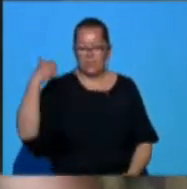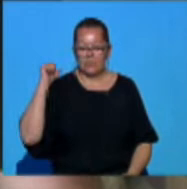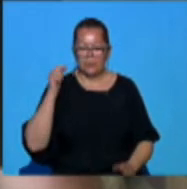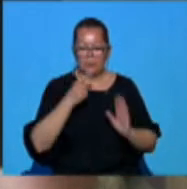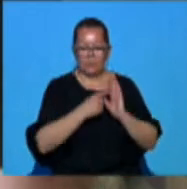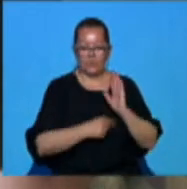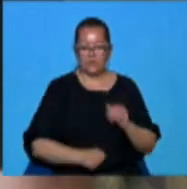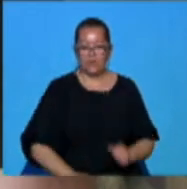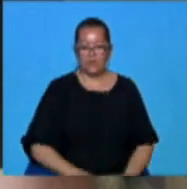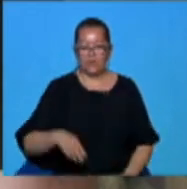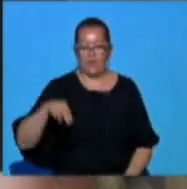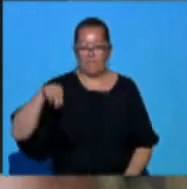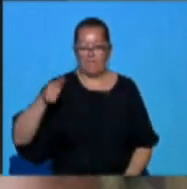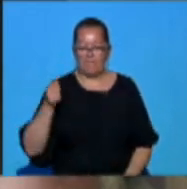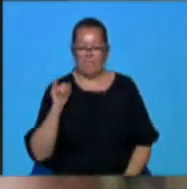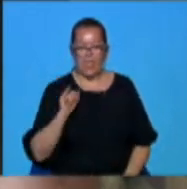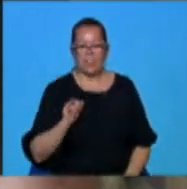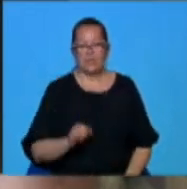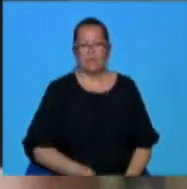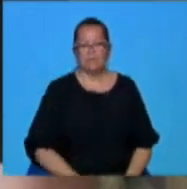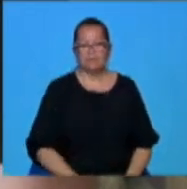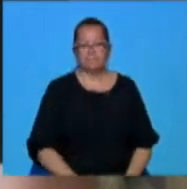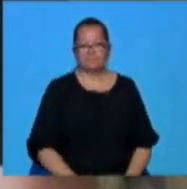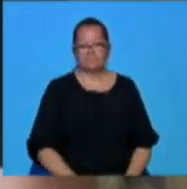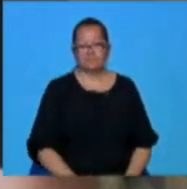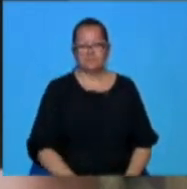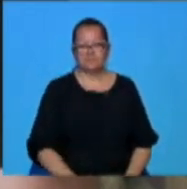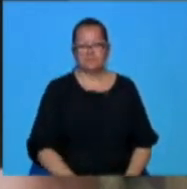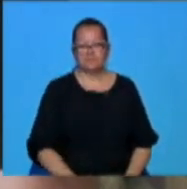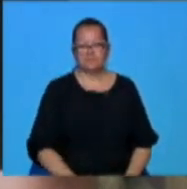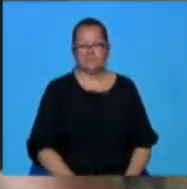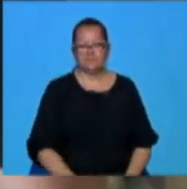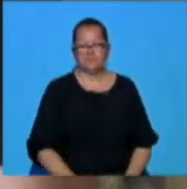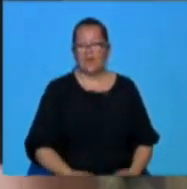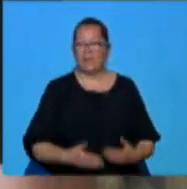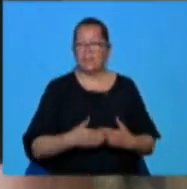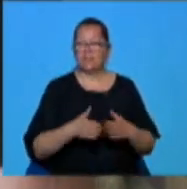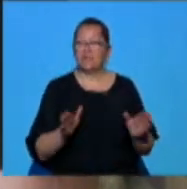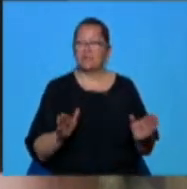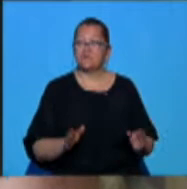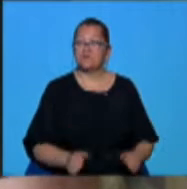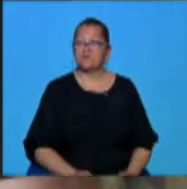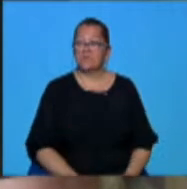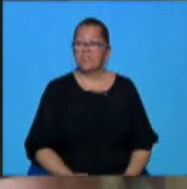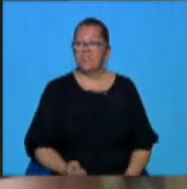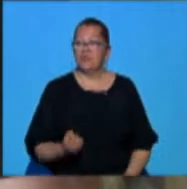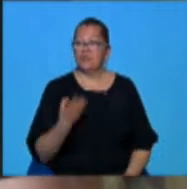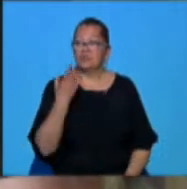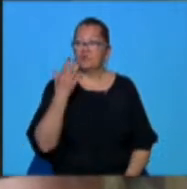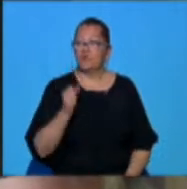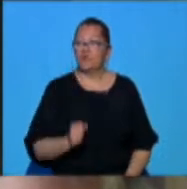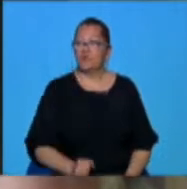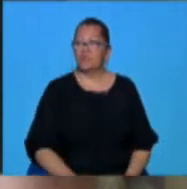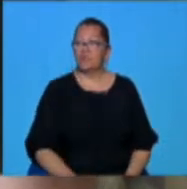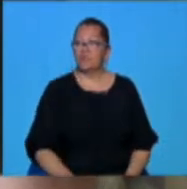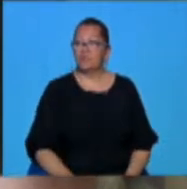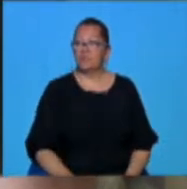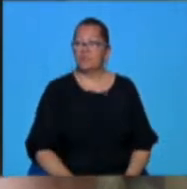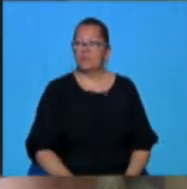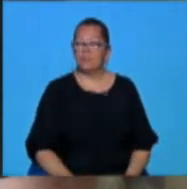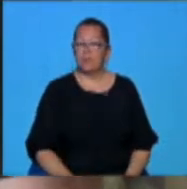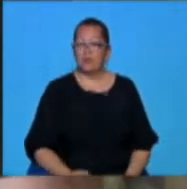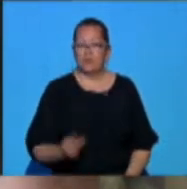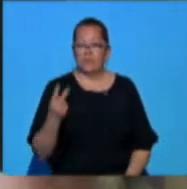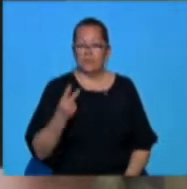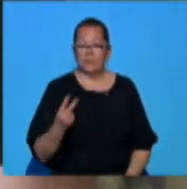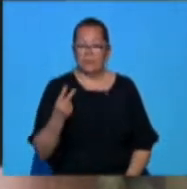scena teatrului național Marins Orescu. Practic, deschiderea unei noue etape în relația noastră cu